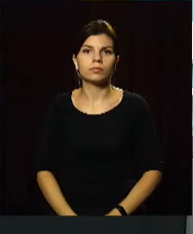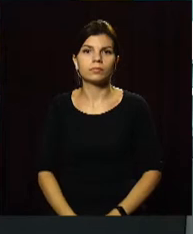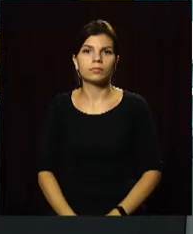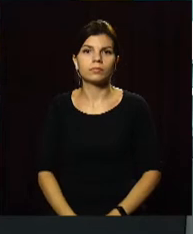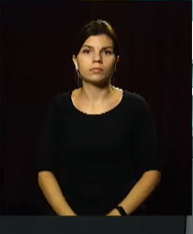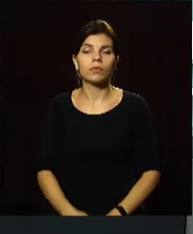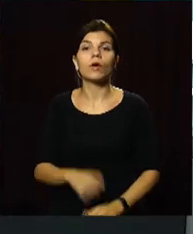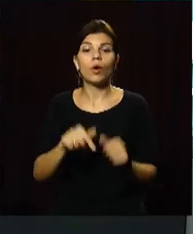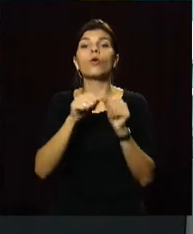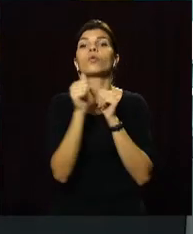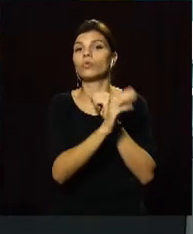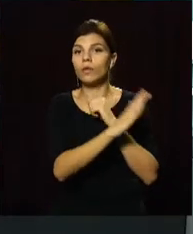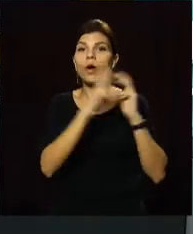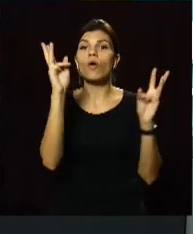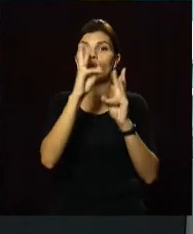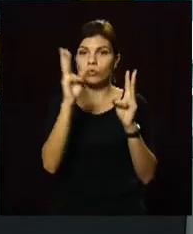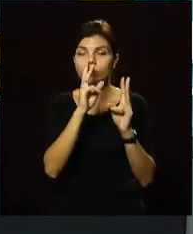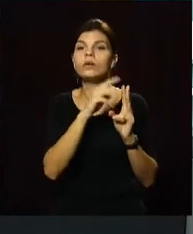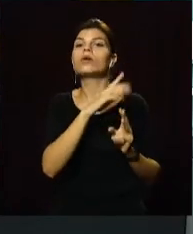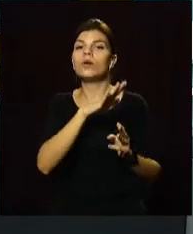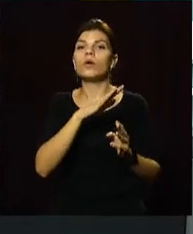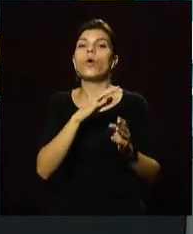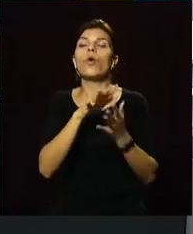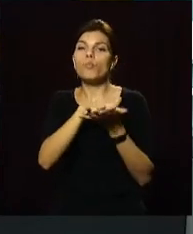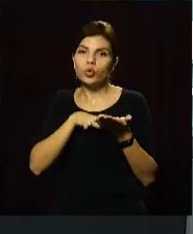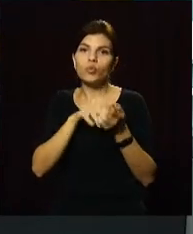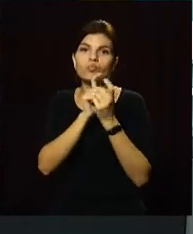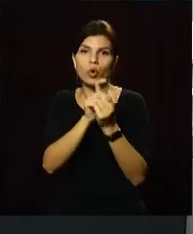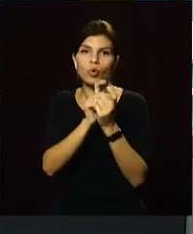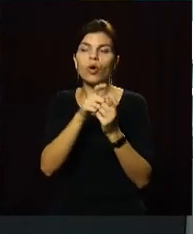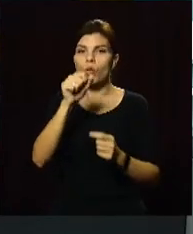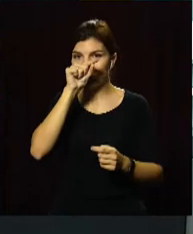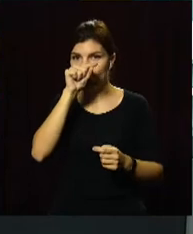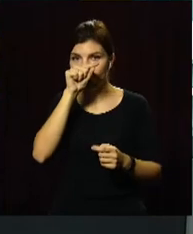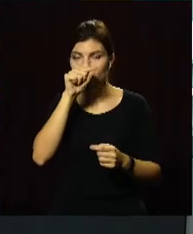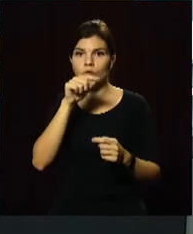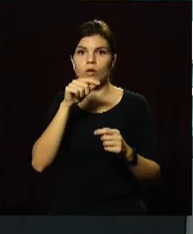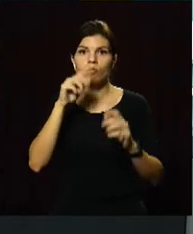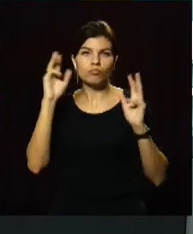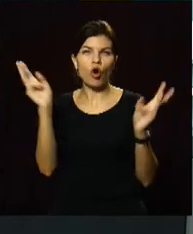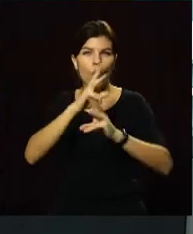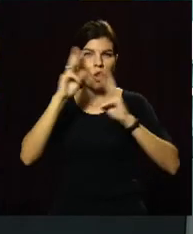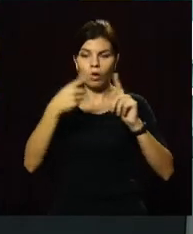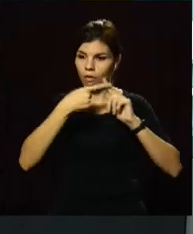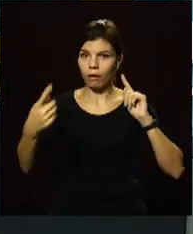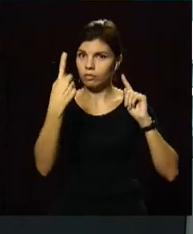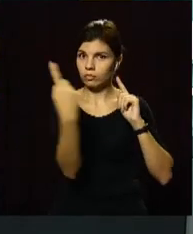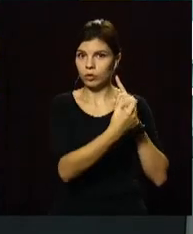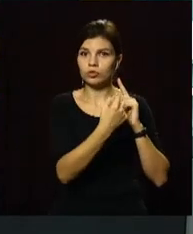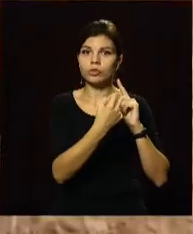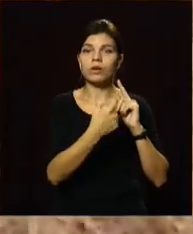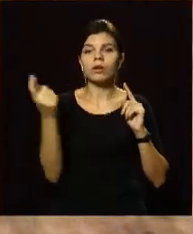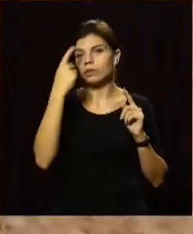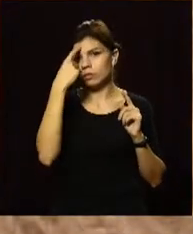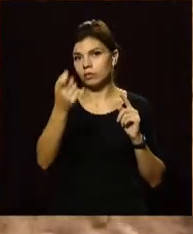Крім того, вогнеборці Дніпропетровщини продовжують боротьбу з пожежами на Луганщині, які тривають вже майже тиждень. Як зазначають